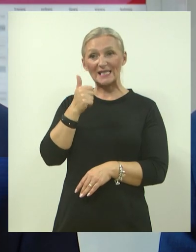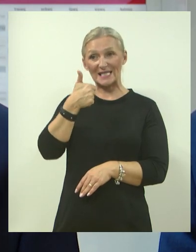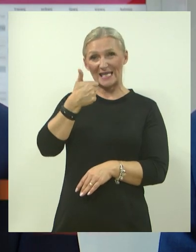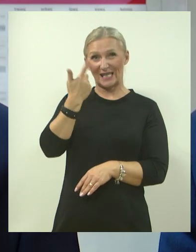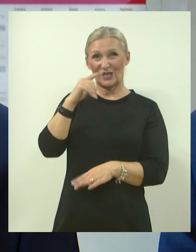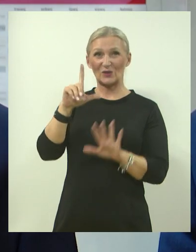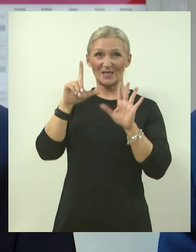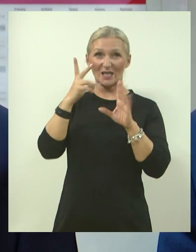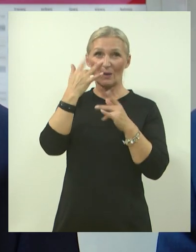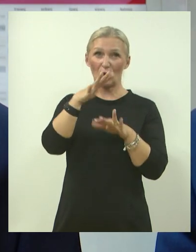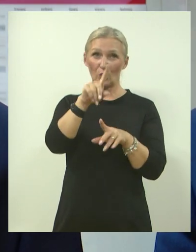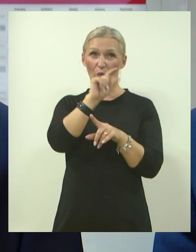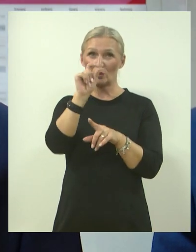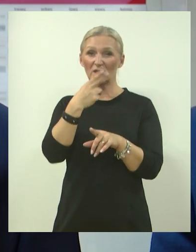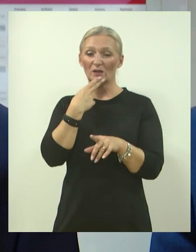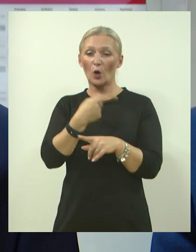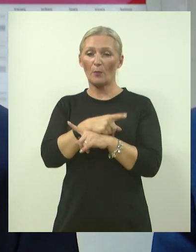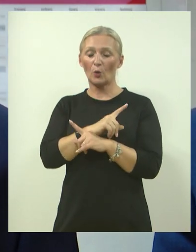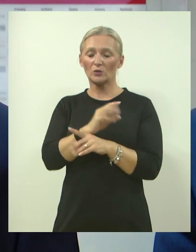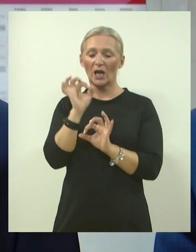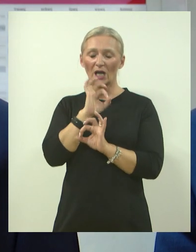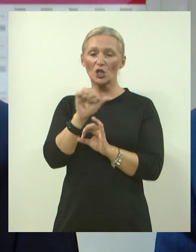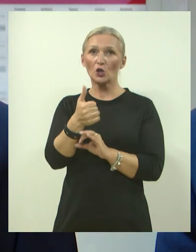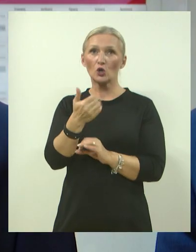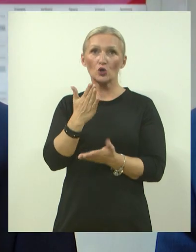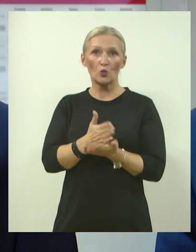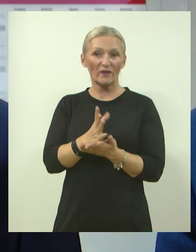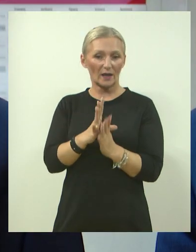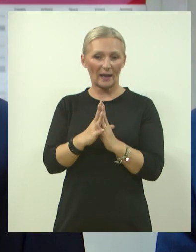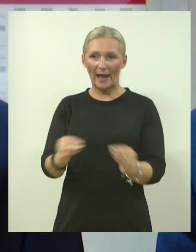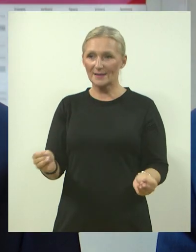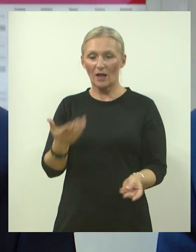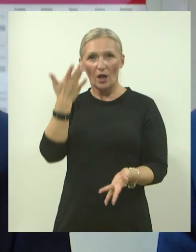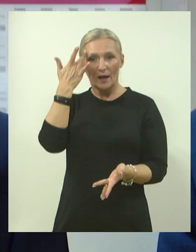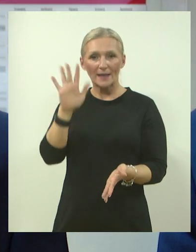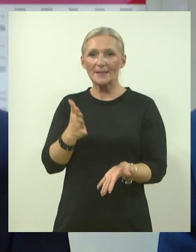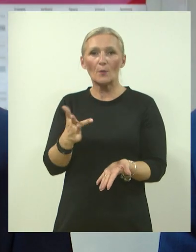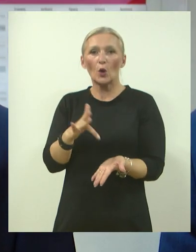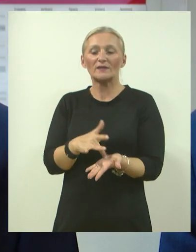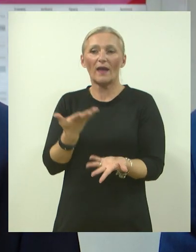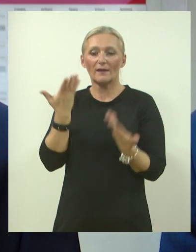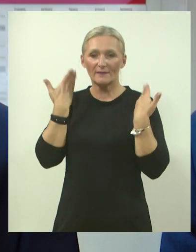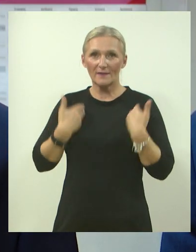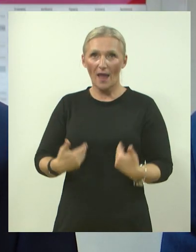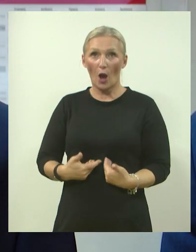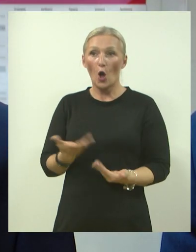je poginuo. Nažalost, još uvijek se vodi kao nestali braniter i je 21. nažalost, još uvijek ne znamo njegovu sudbinu.